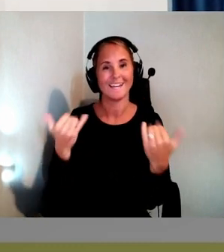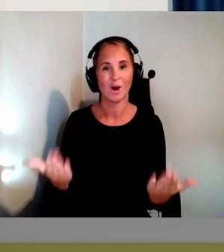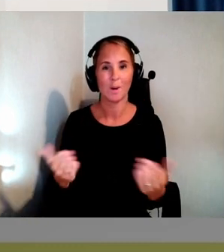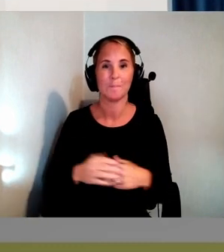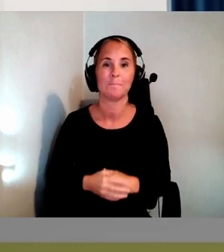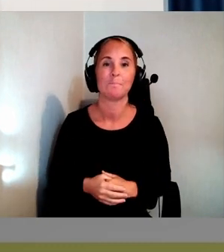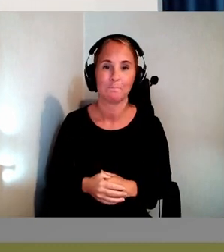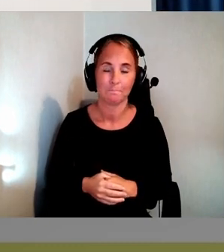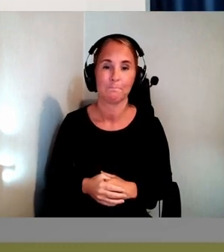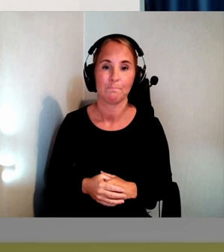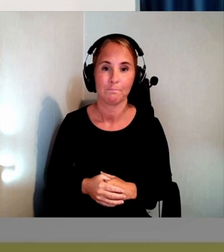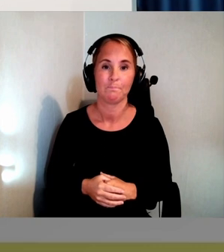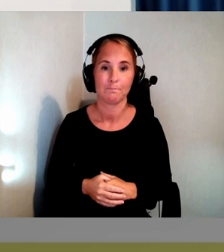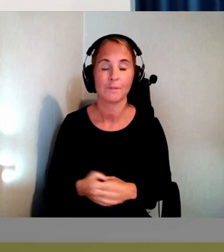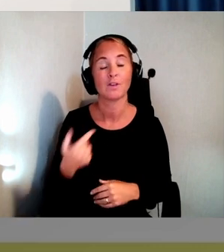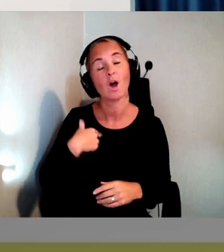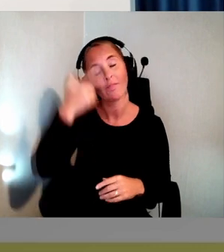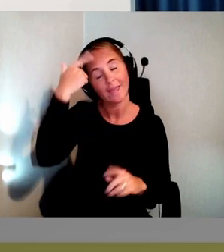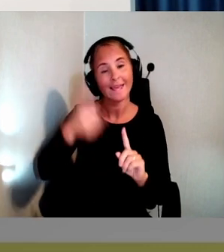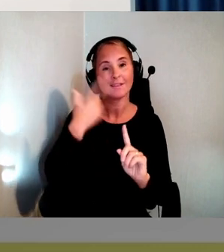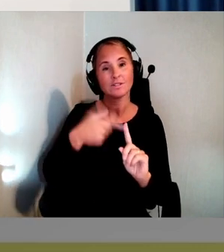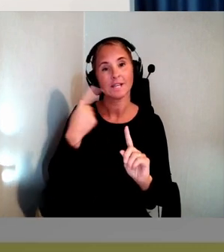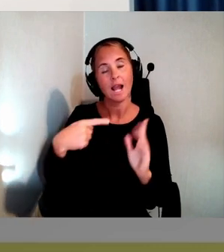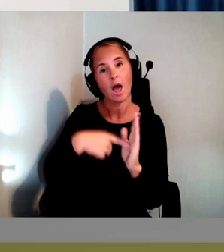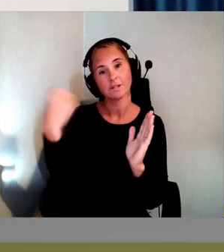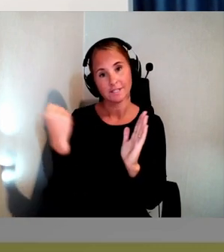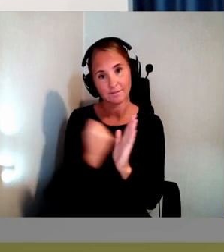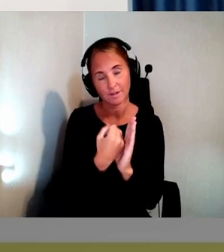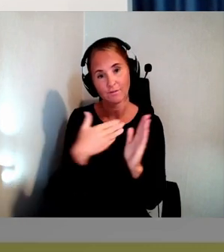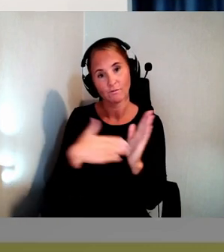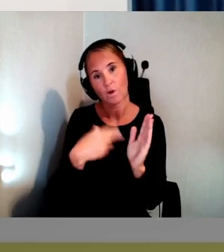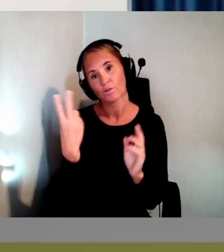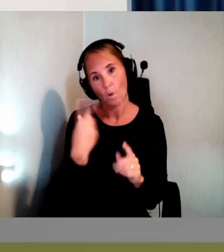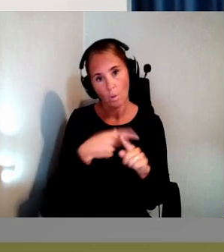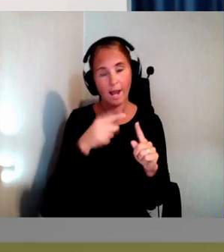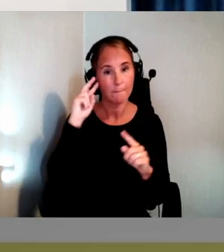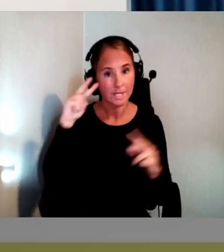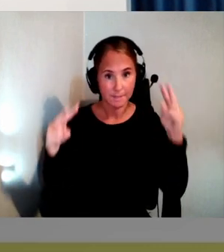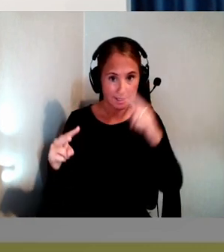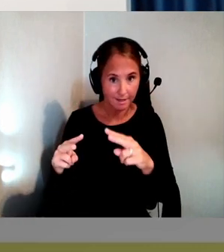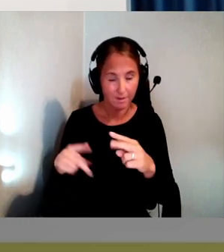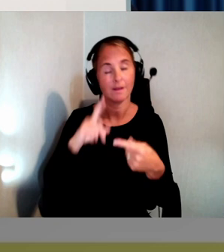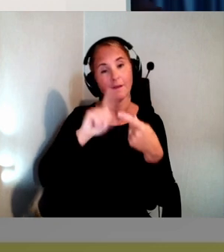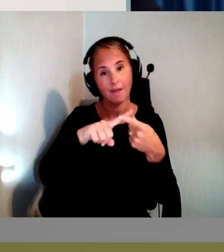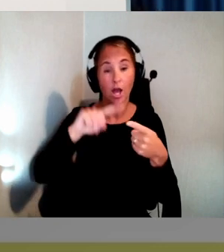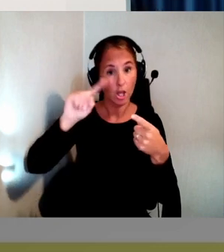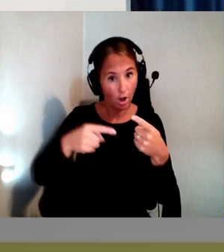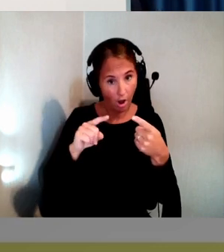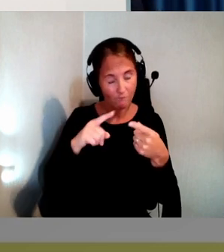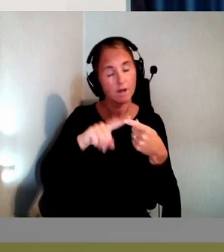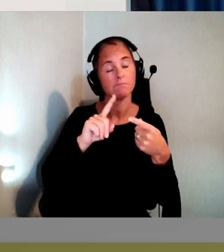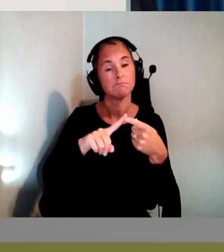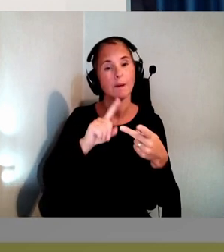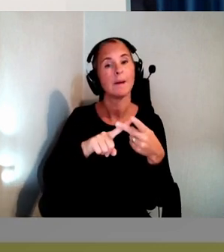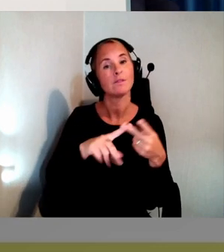Jag tänkte introducera den här lagstiftningen ur två perspektiv. Dels prata om olika krav som den ställer, men också nämna några